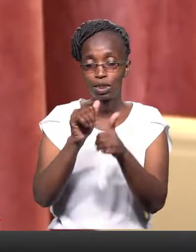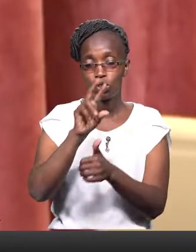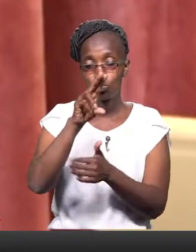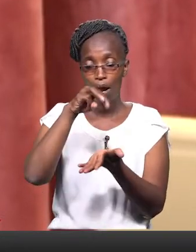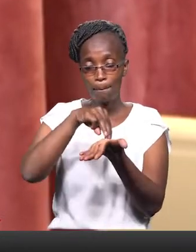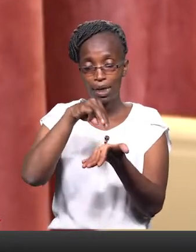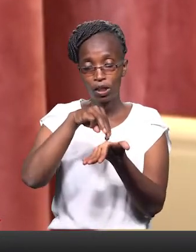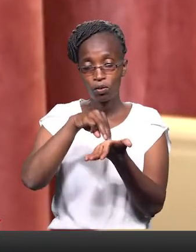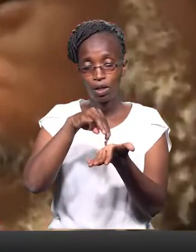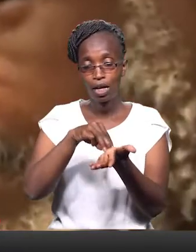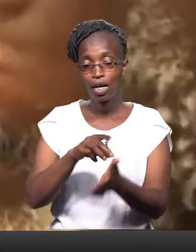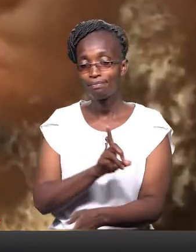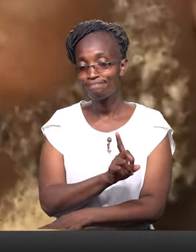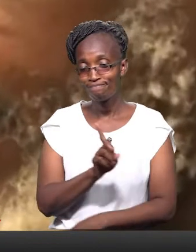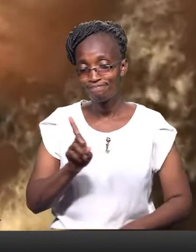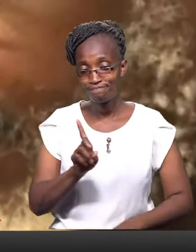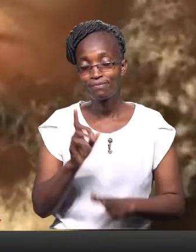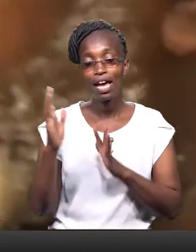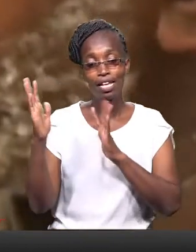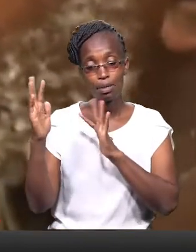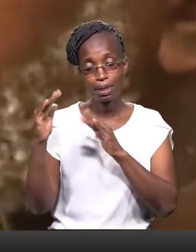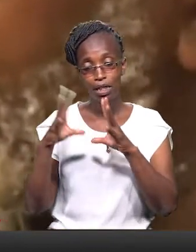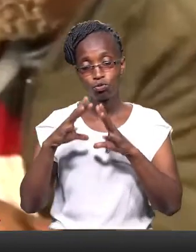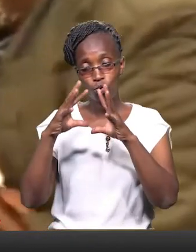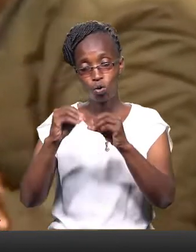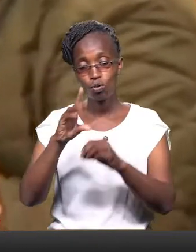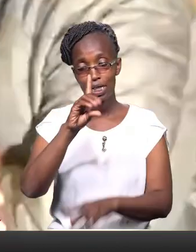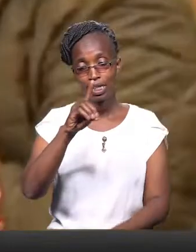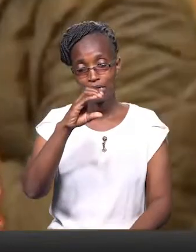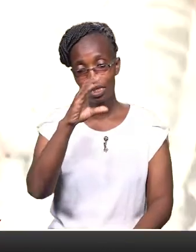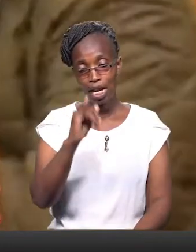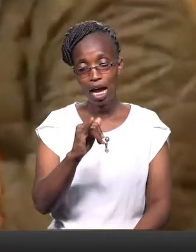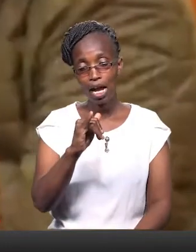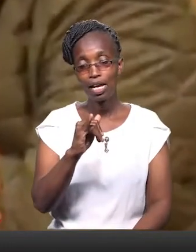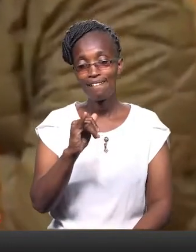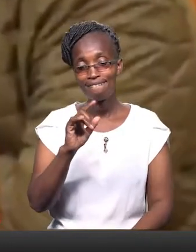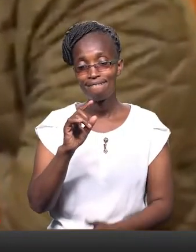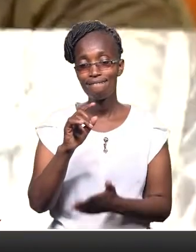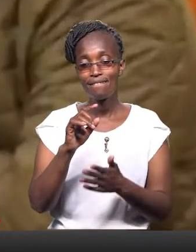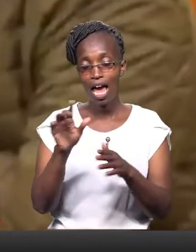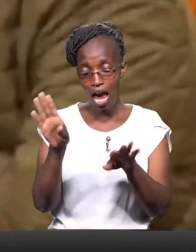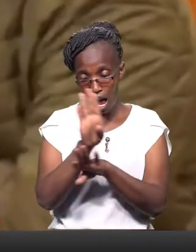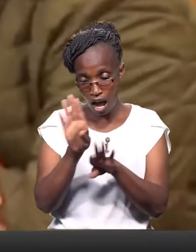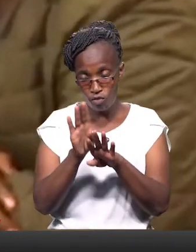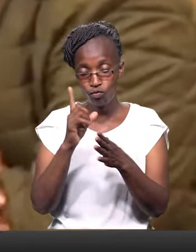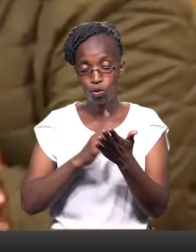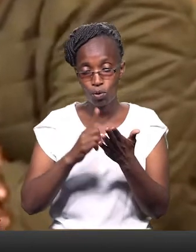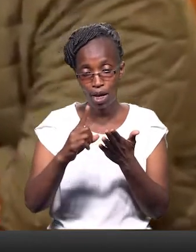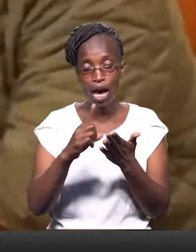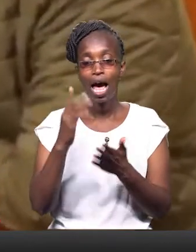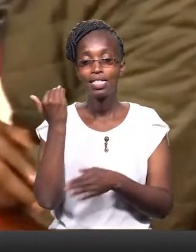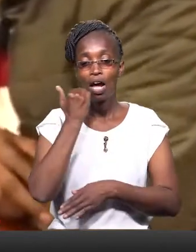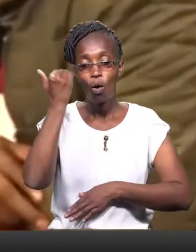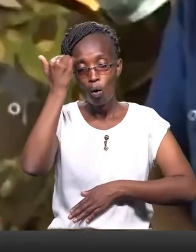of Kenya shillings 2 million. Hata hivyo, Linturi ya metakiwa kujuwasilisha mbele ya tumi upelelezi wa jinae DCI maramojo